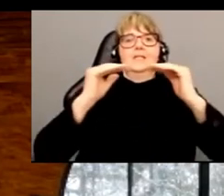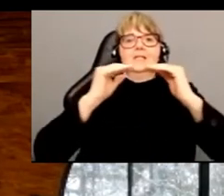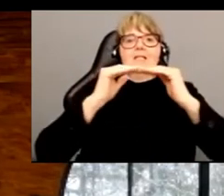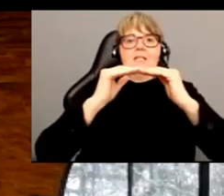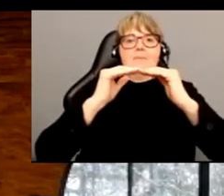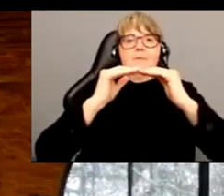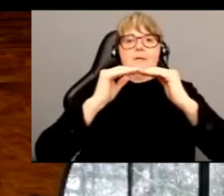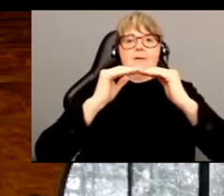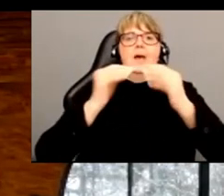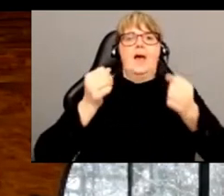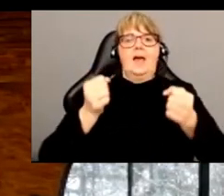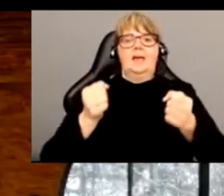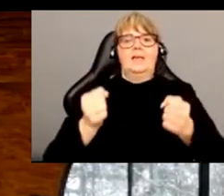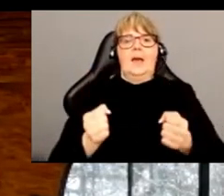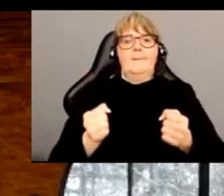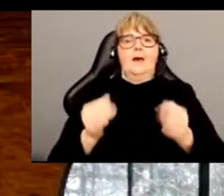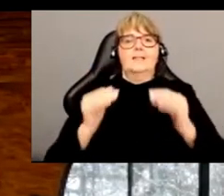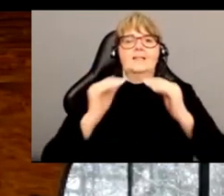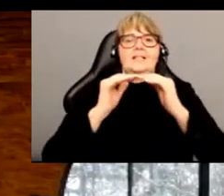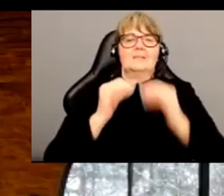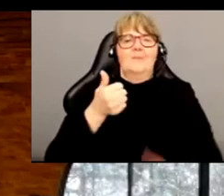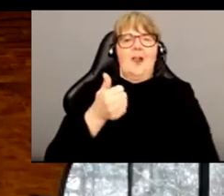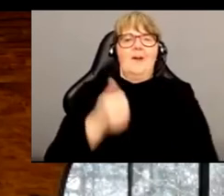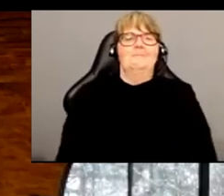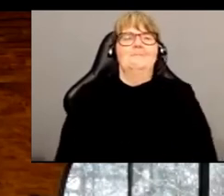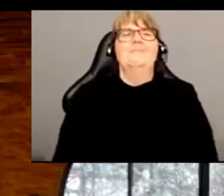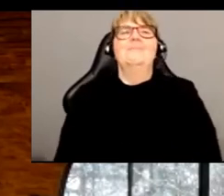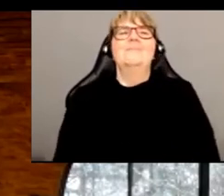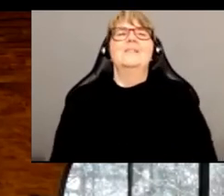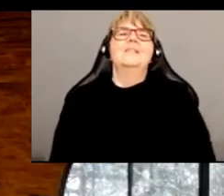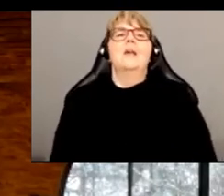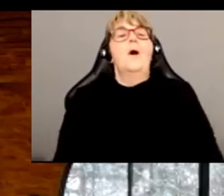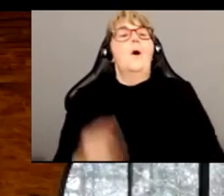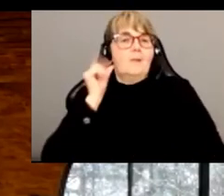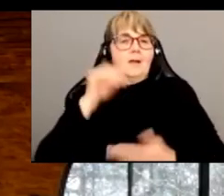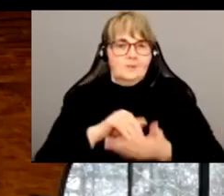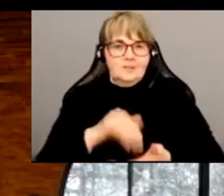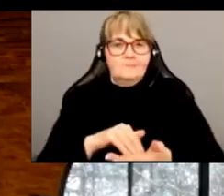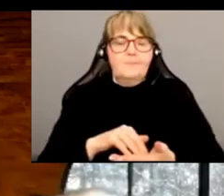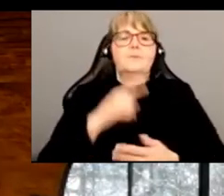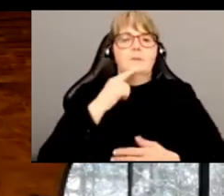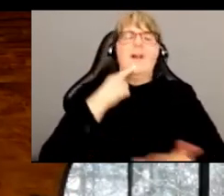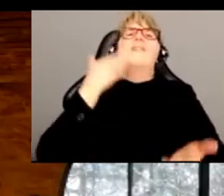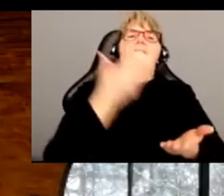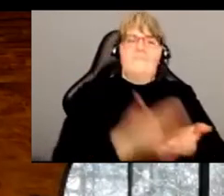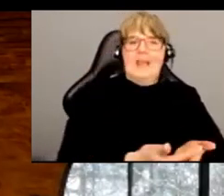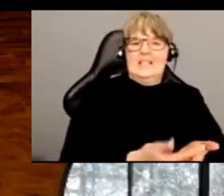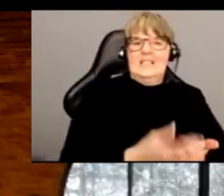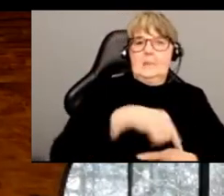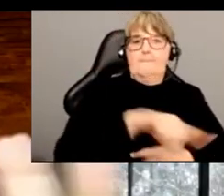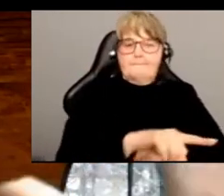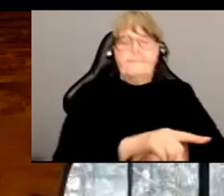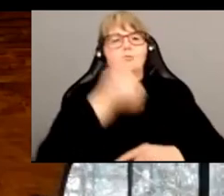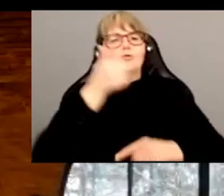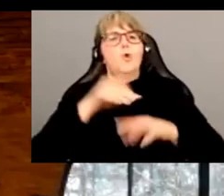Alors, OK. Un jour, l'apprendre, je trouve ça très important. Merci beaucoup. Sinon, on entend souvent le mot validisme aussi, donc